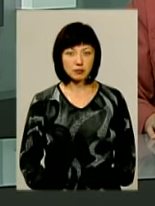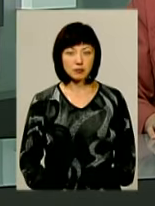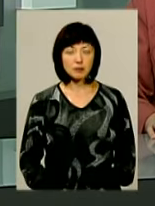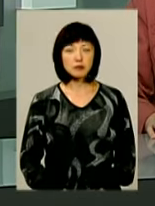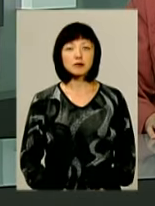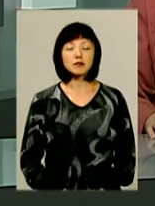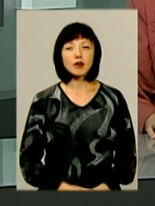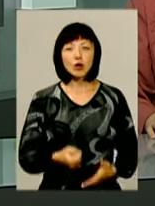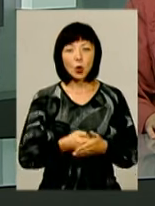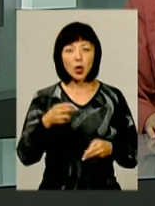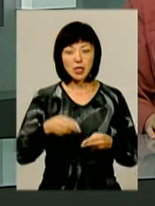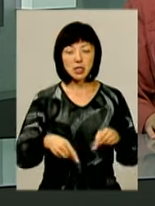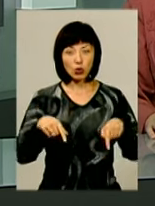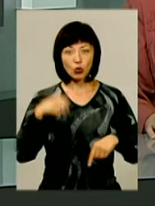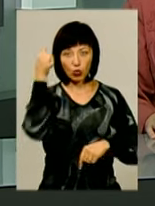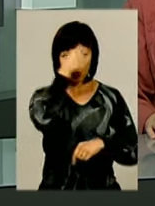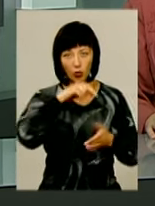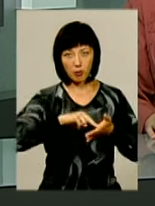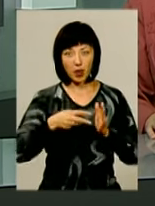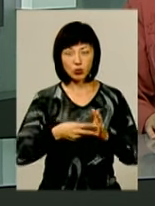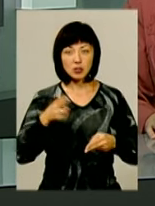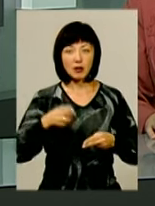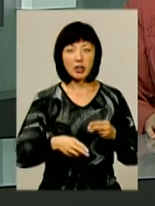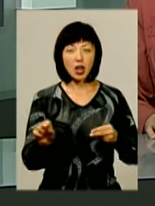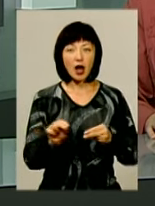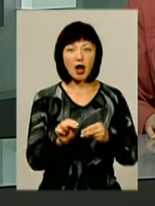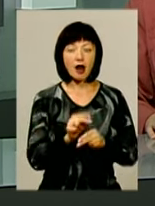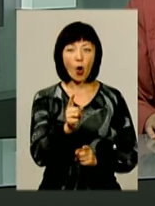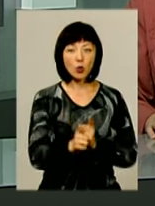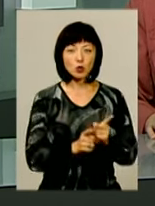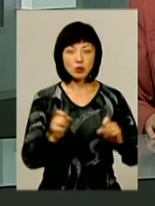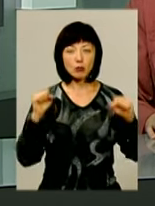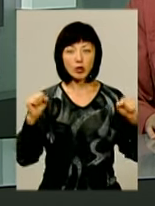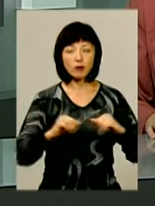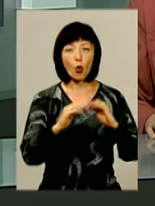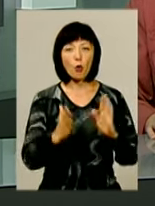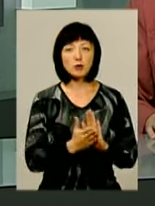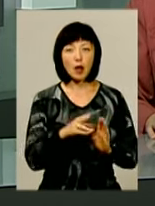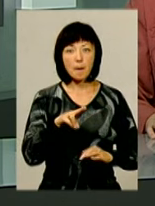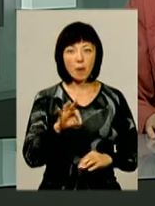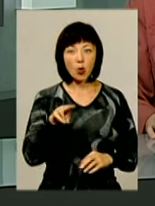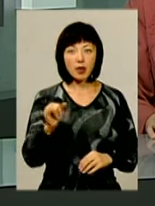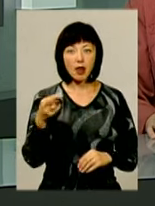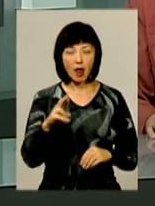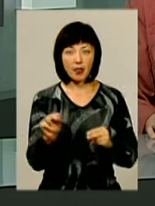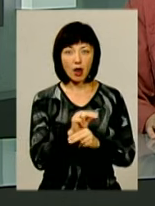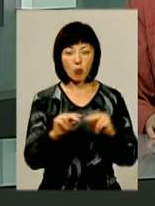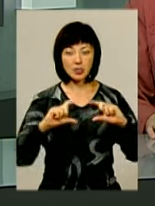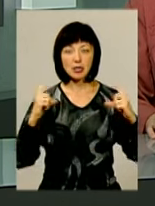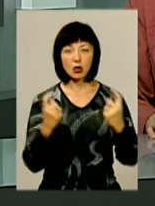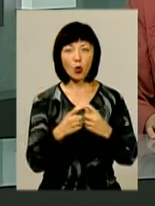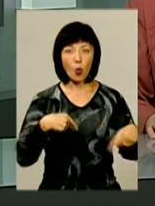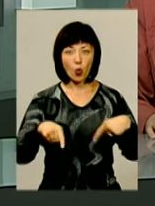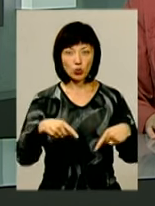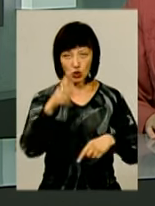До кінця поточного року планується завершити реконструкцію спортивного комплексу «Поділля». На ремонт стадіону держава